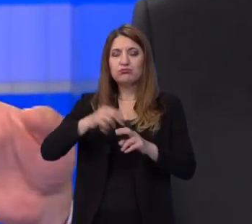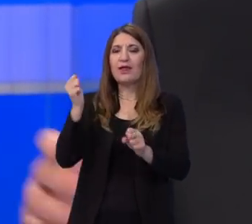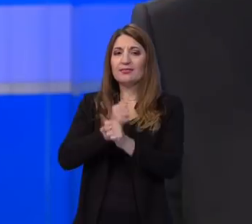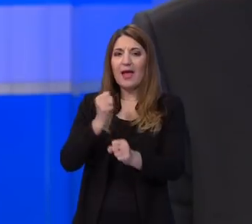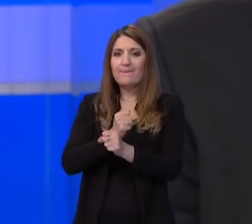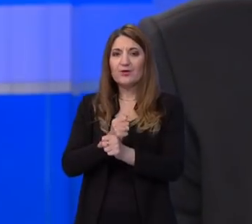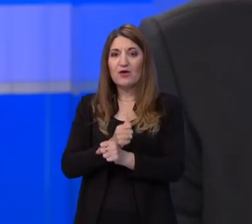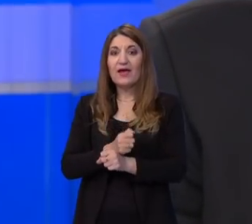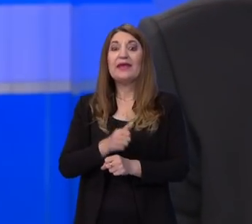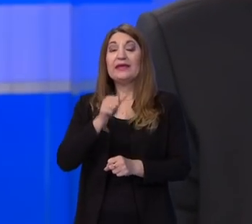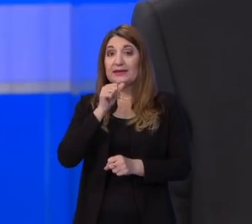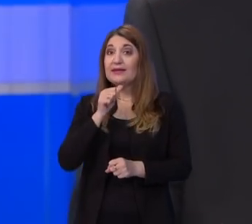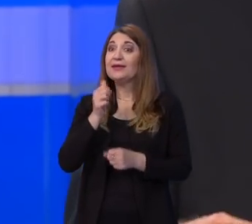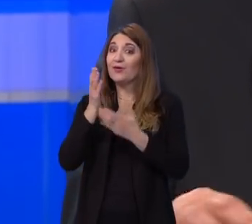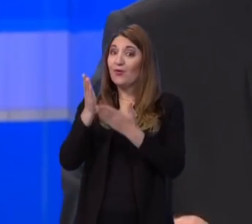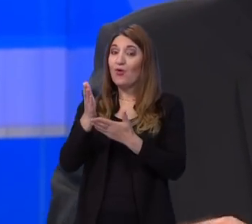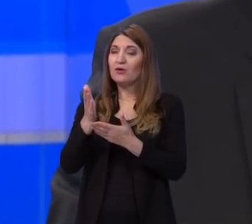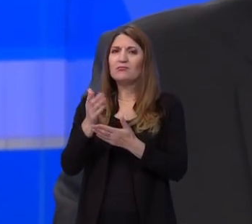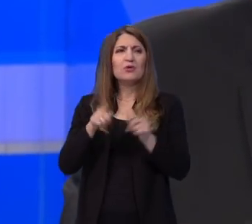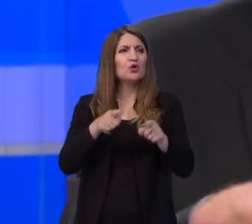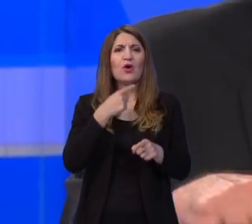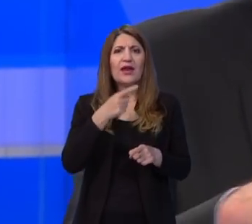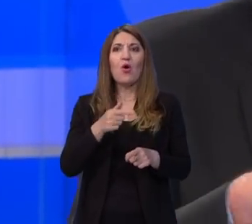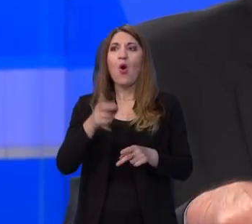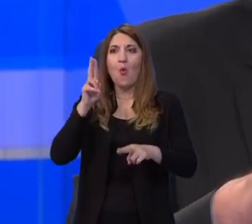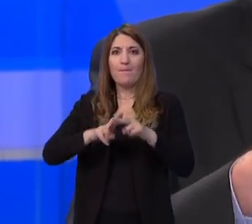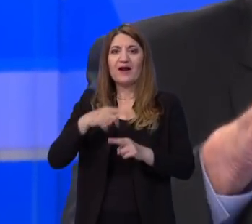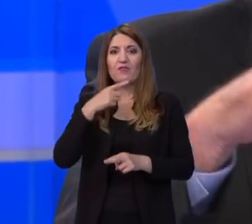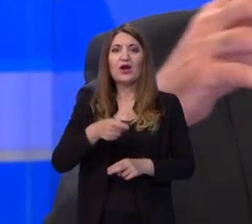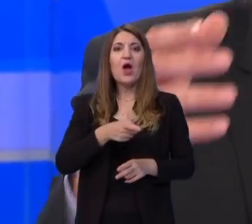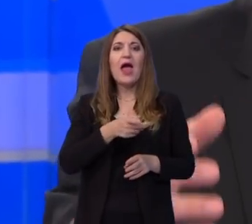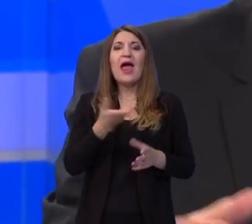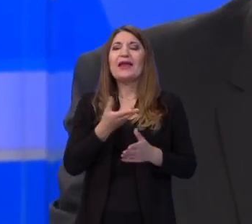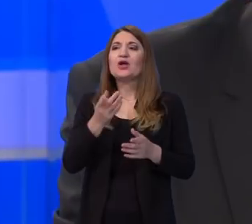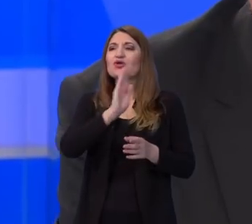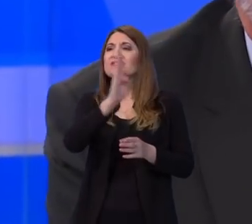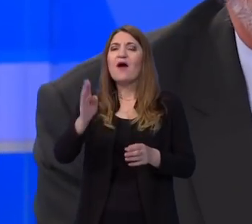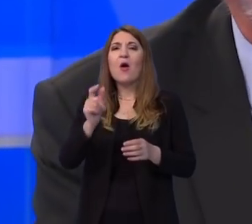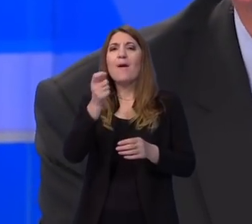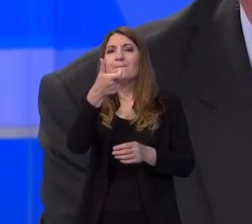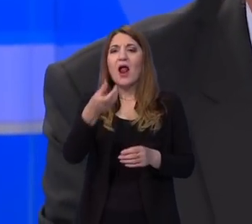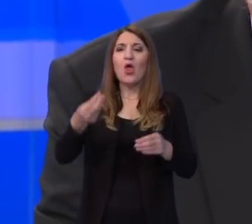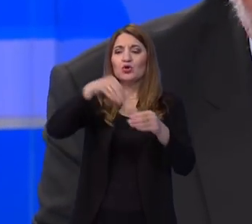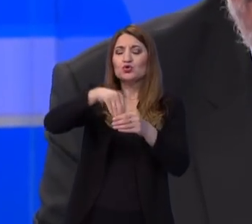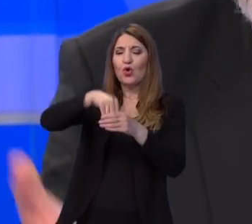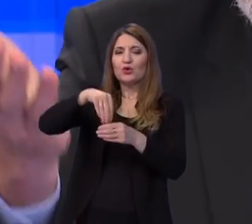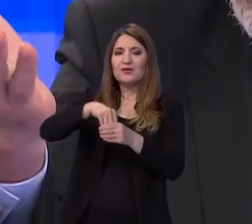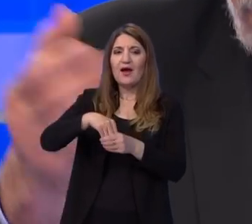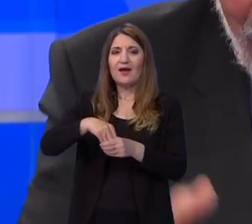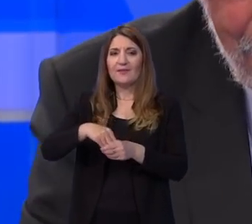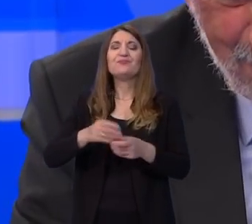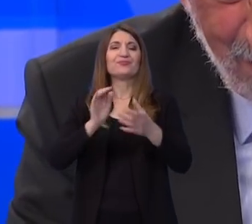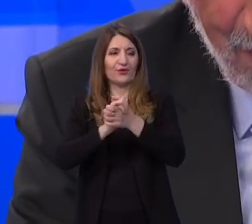opet je bio u jednom dijelu ili ne znam ko je rekao u pravu kad je rekao da svako nešto malo doda, a onda onaj temelj,